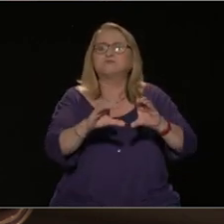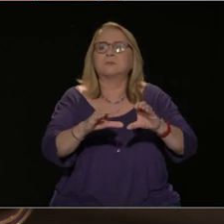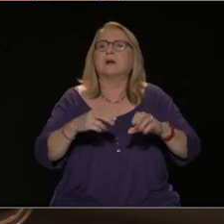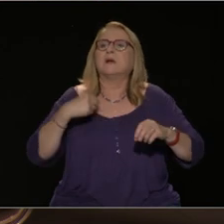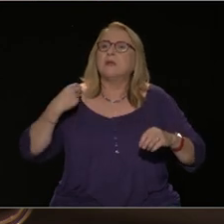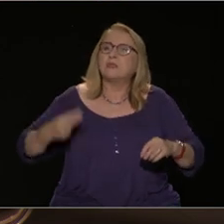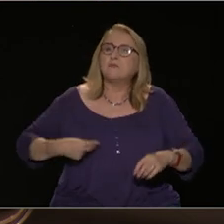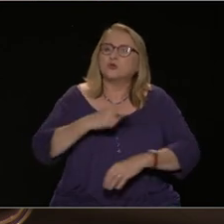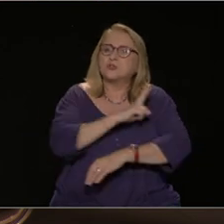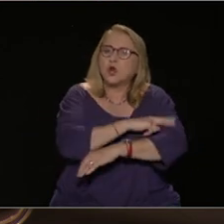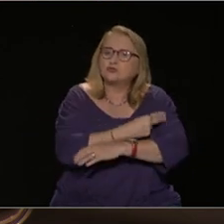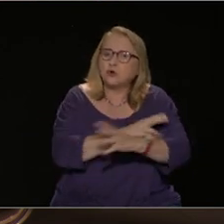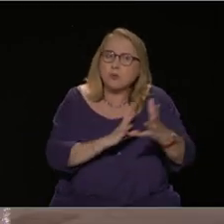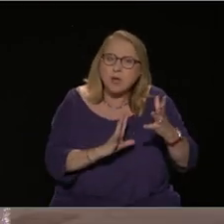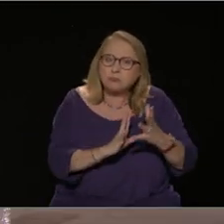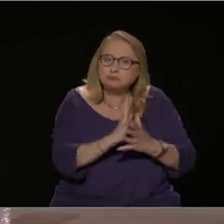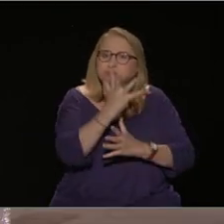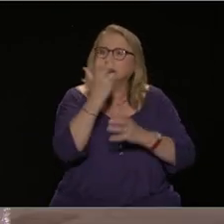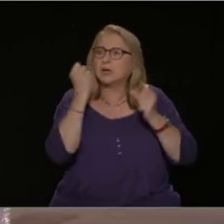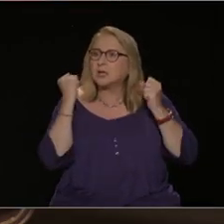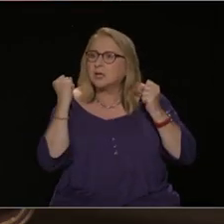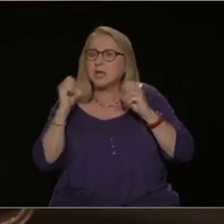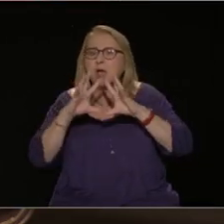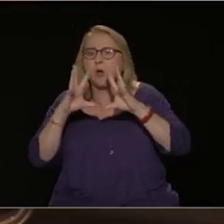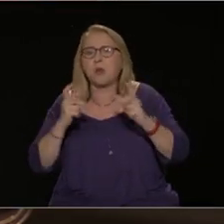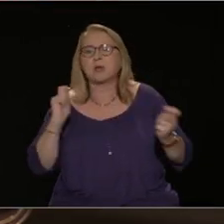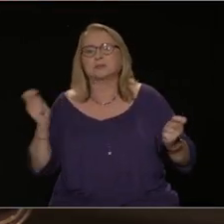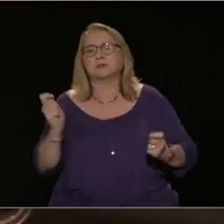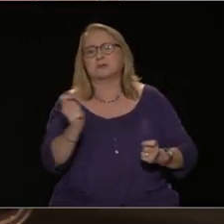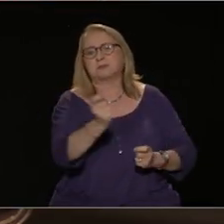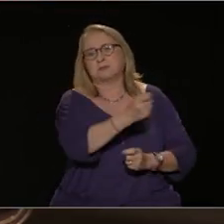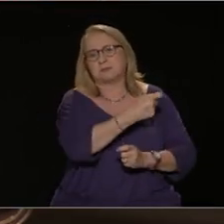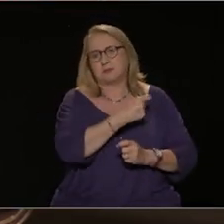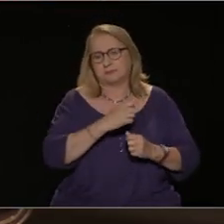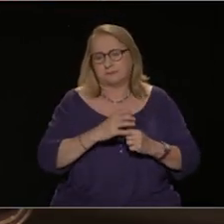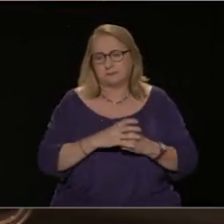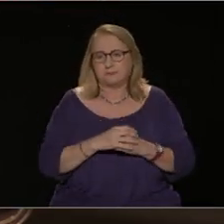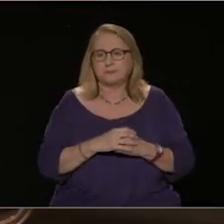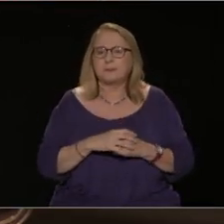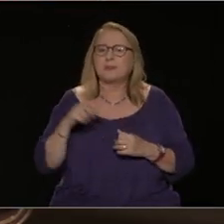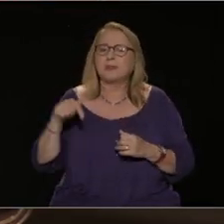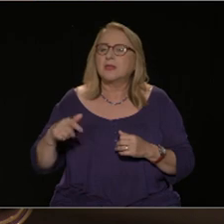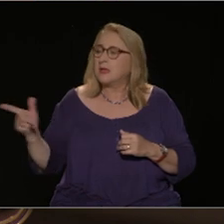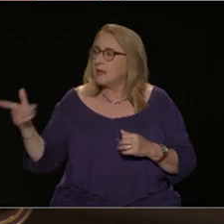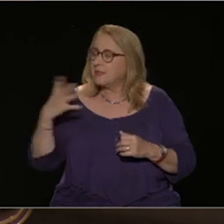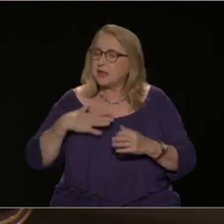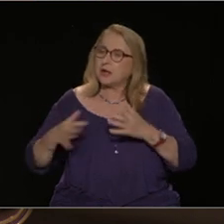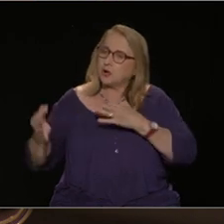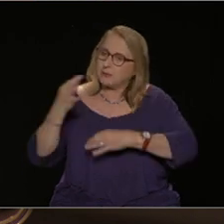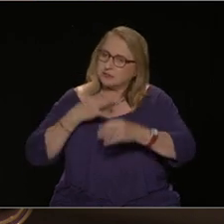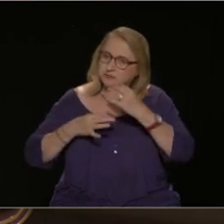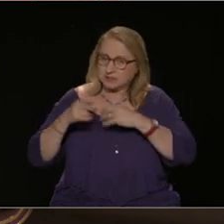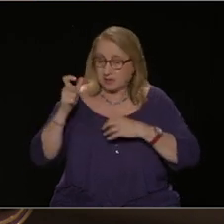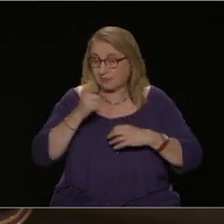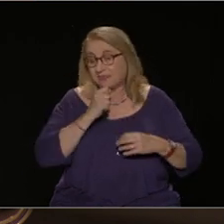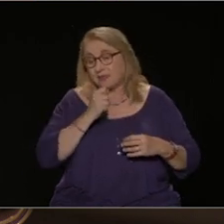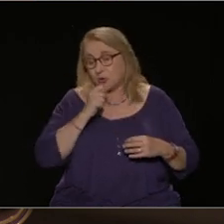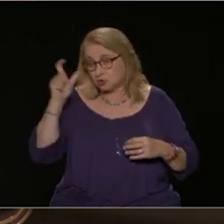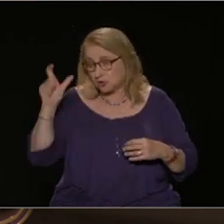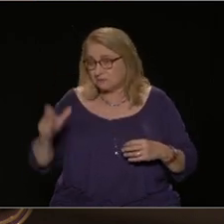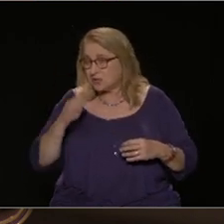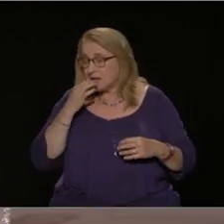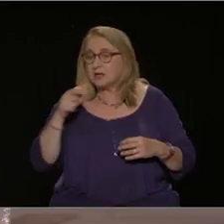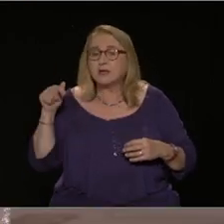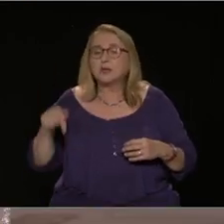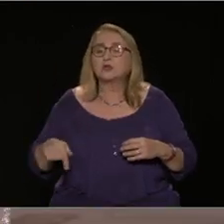θέλω να πάμε στα εθνικά ζητήματα και θέλω να μου πείτε, αναφερθήκατε εν μέρη, εν τάχει σε αυτό που λέγεται και ζει η